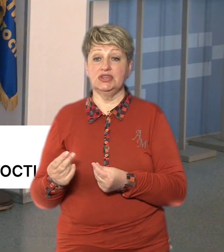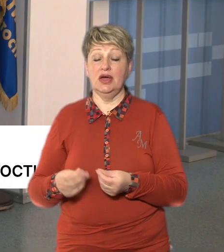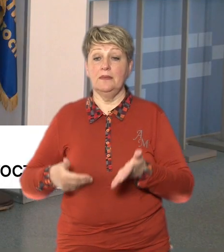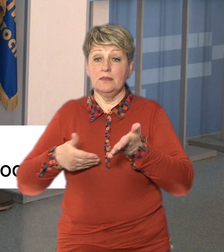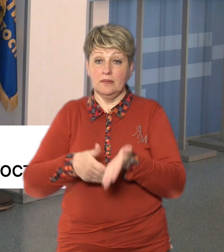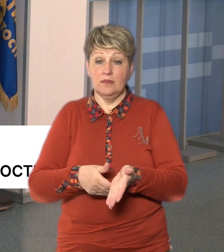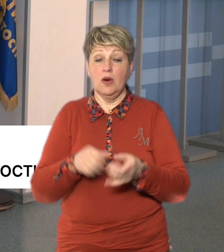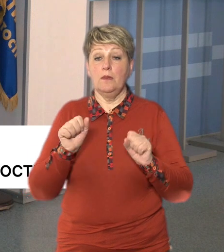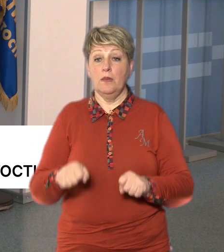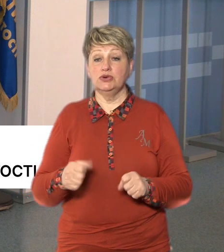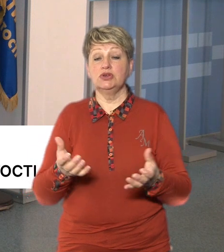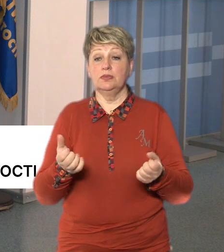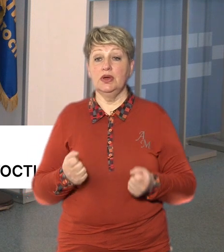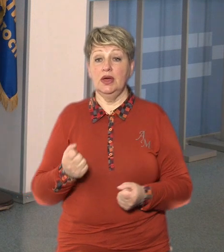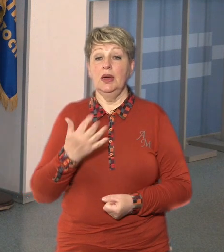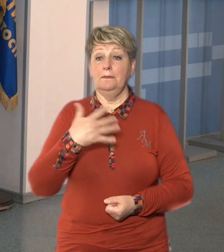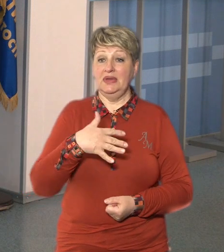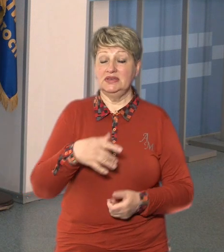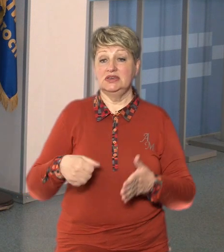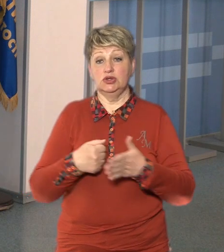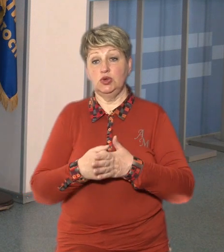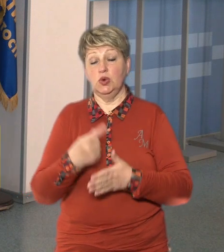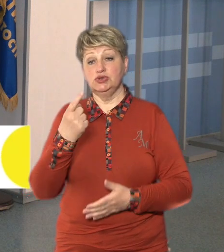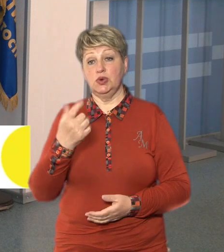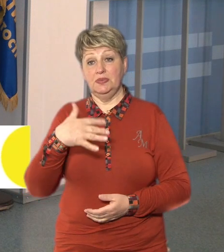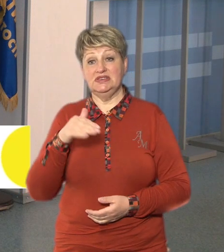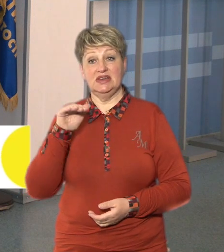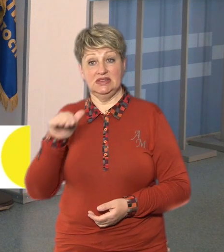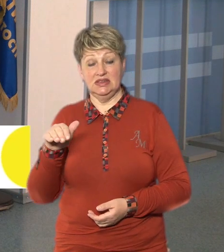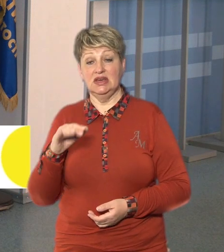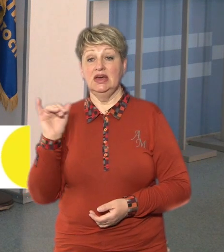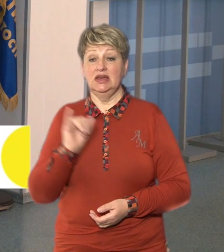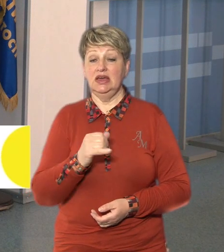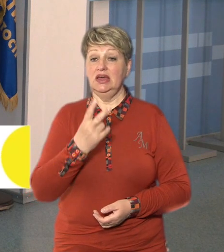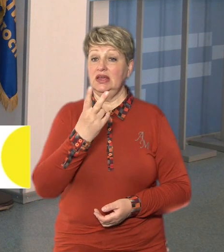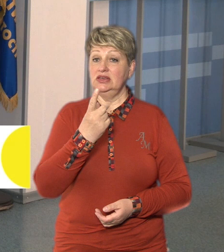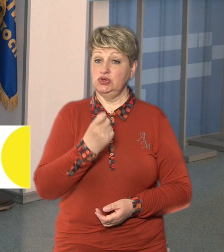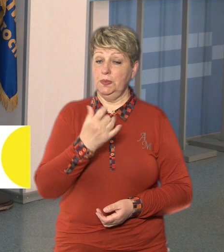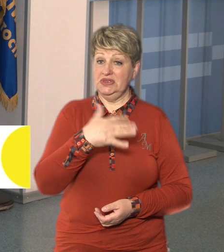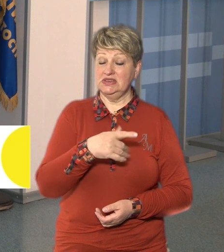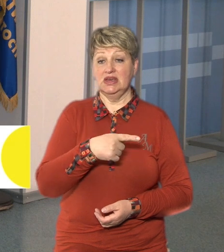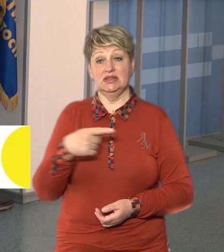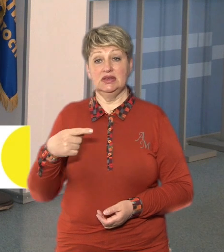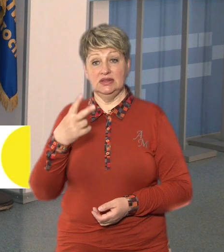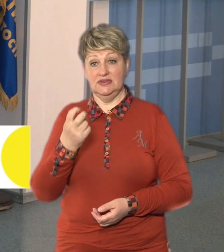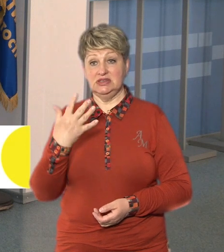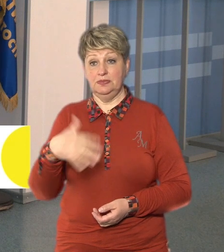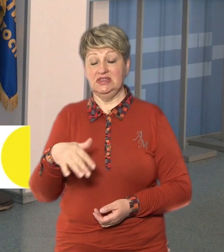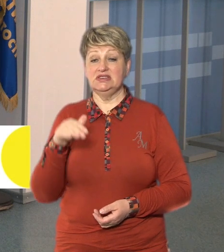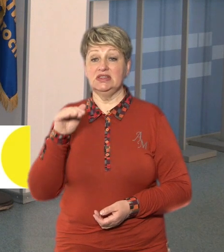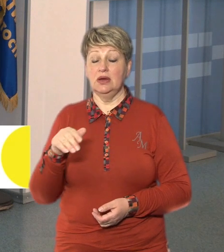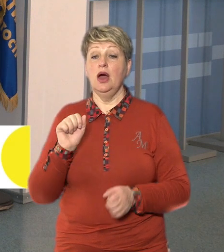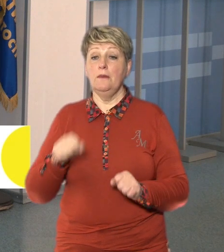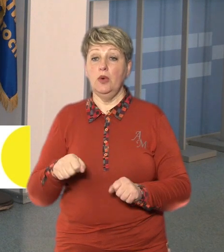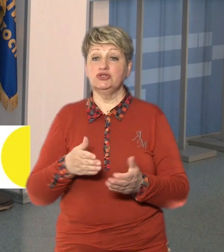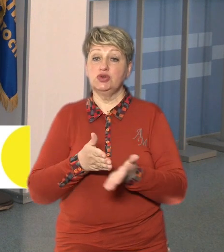від 50 до 150 тисяч і від 150 до 250 тисяч Ці кошти можна сприймувати